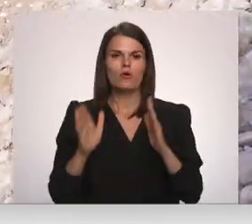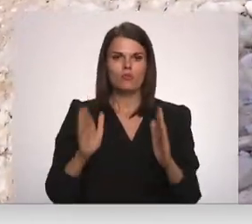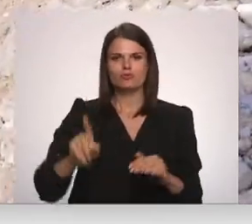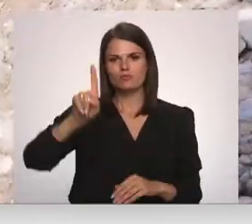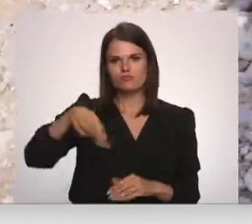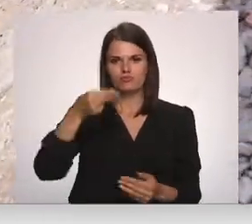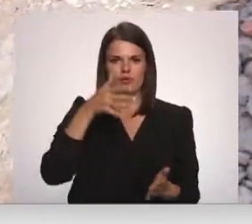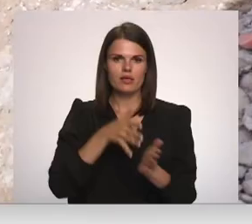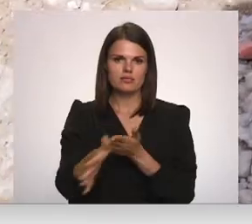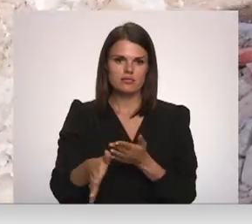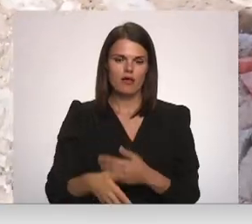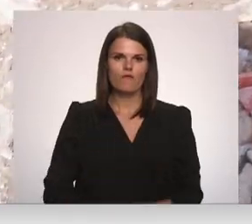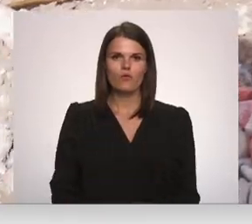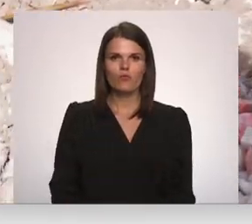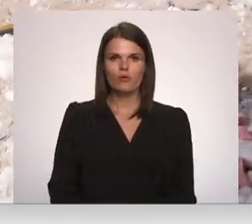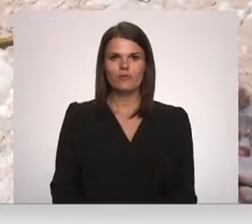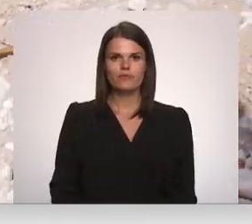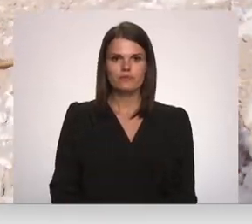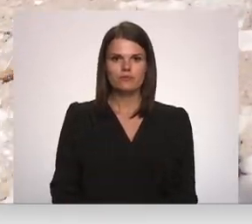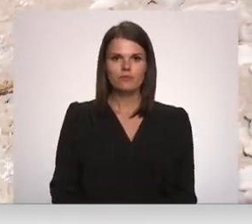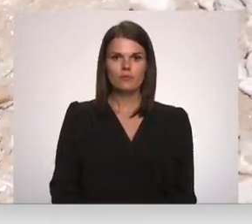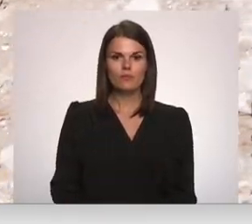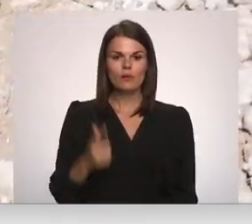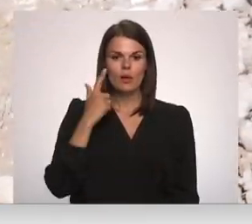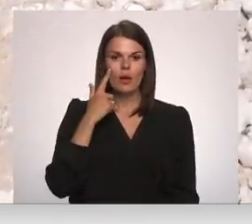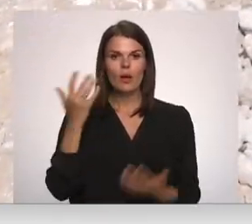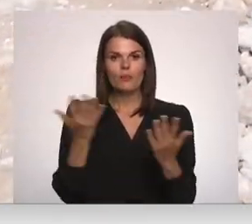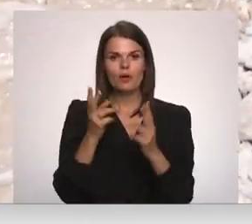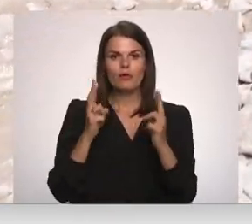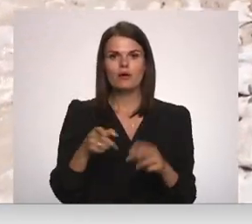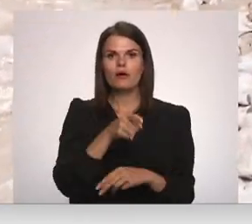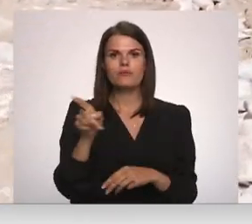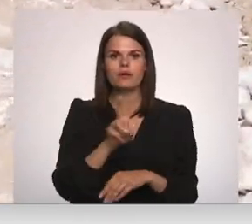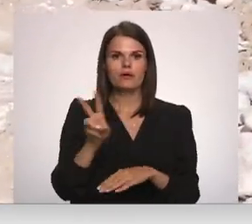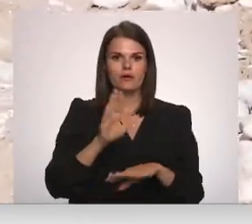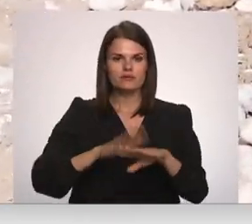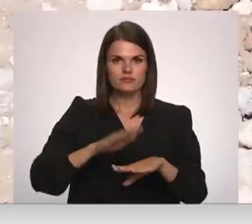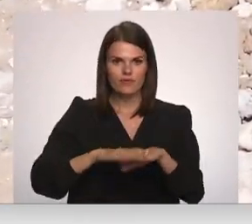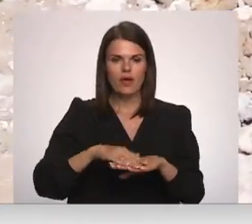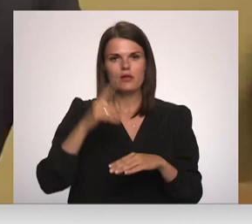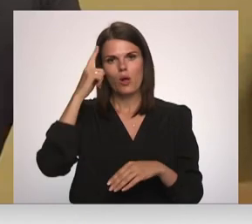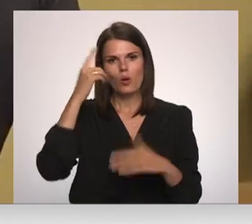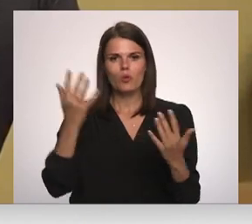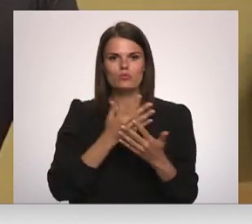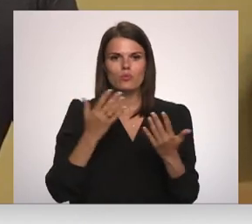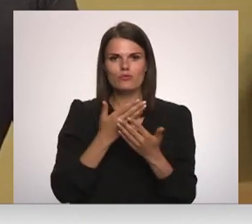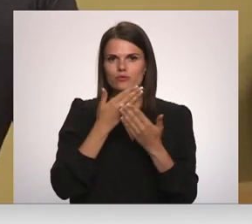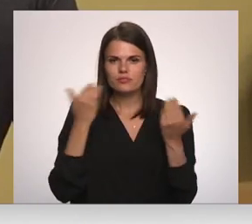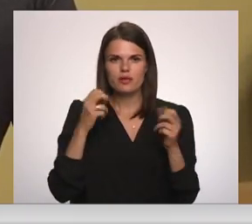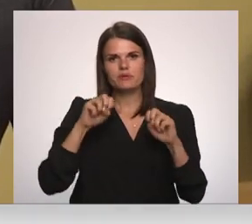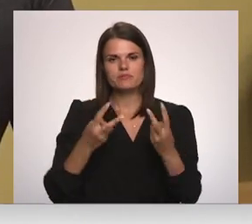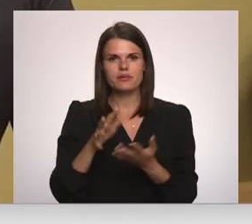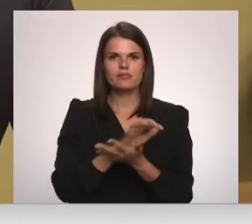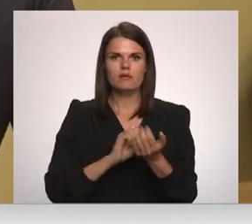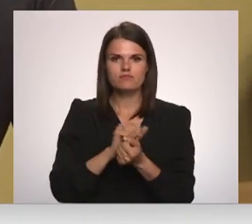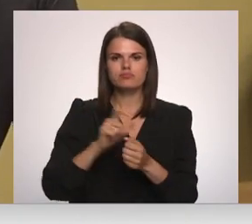piedzīti izdevumi. Pieļauj, lai tie, kas šo darbu veica, tas nodoms nebija sagāndēt